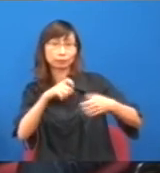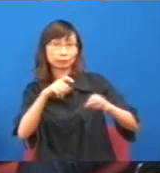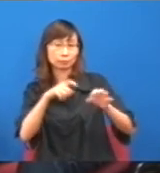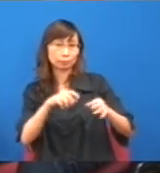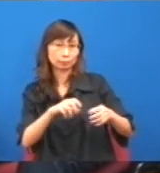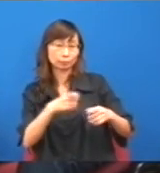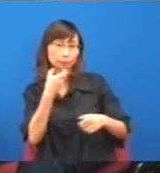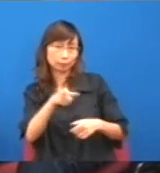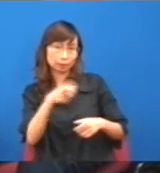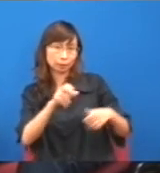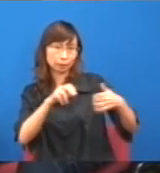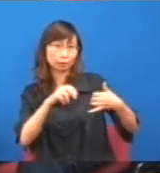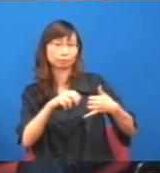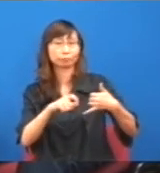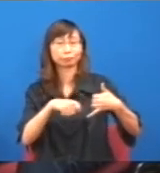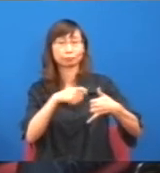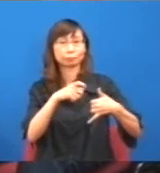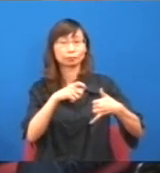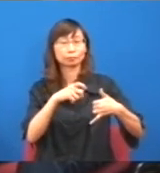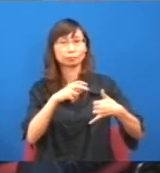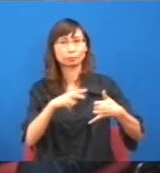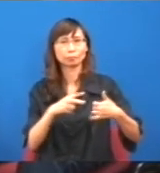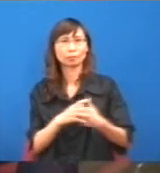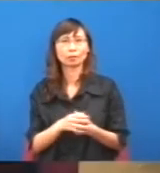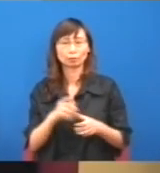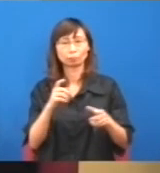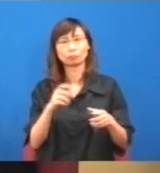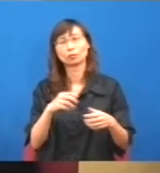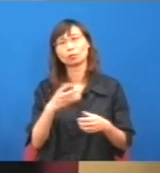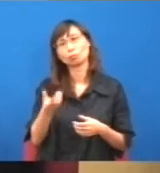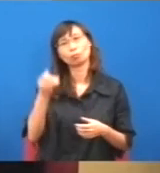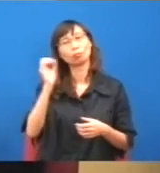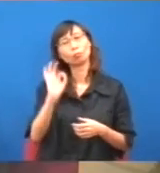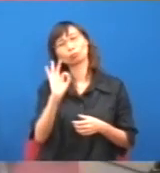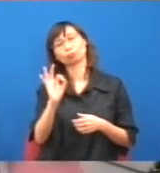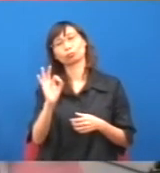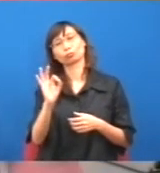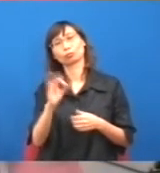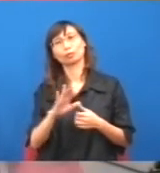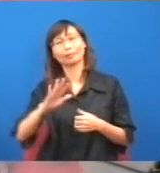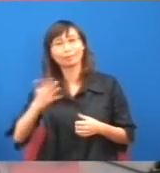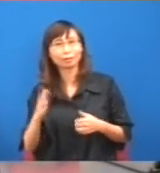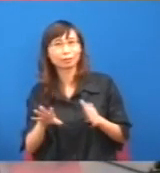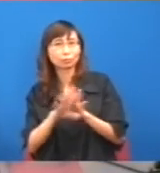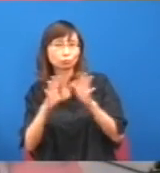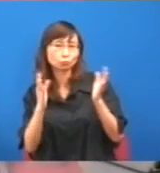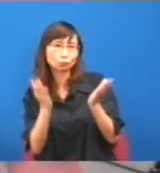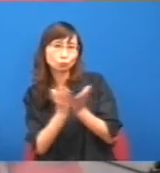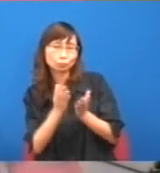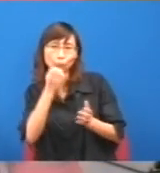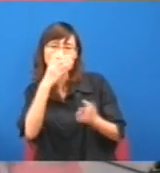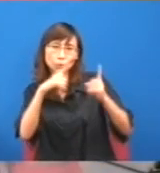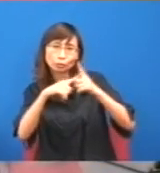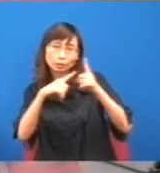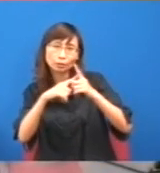說我先拿去,如果這樣講,如果你說要有一個全民體保障制度,他又說,因為我不同意你,我不可以支持你,